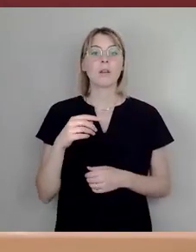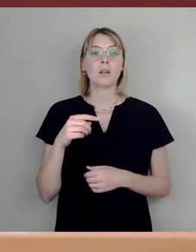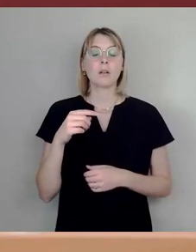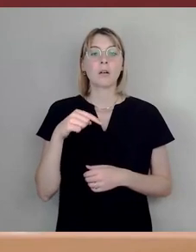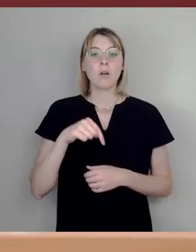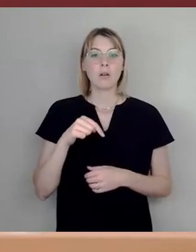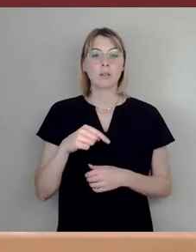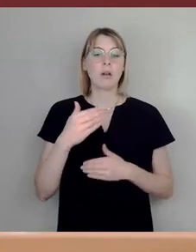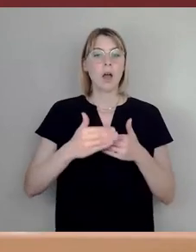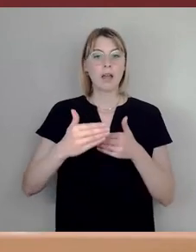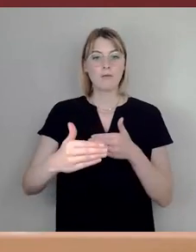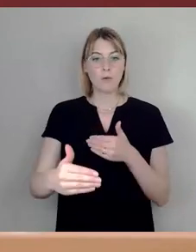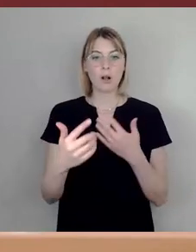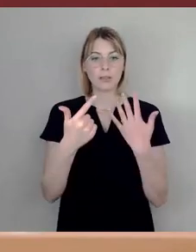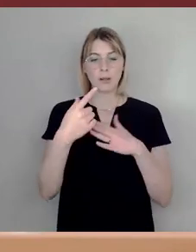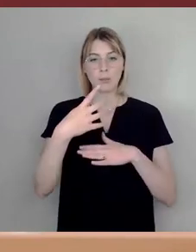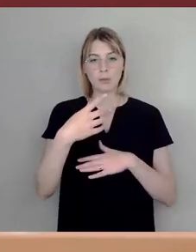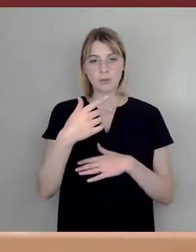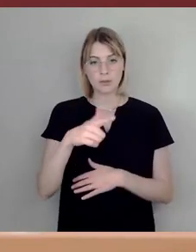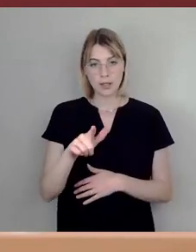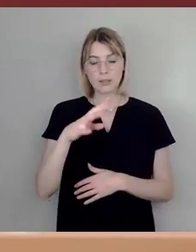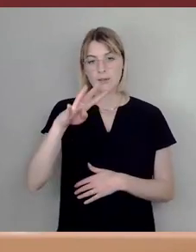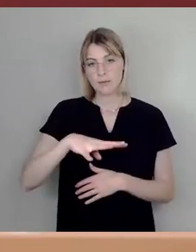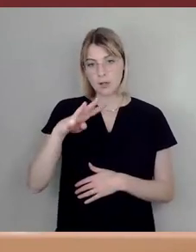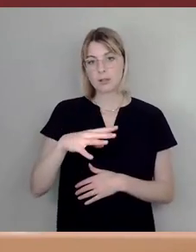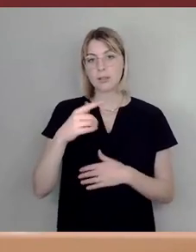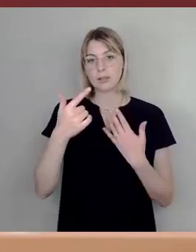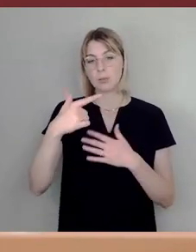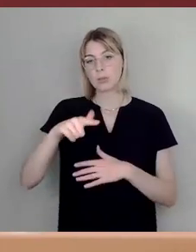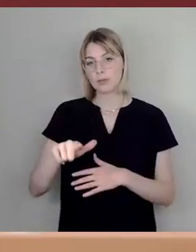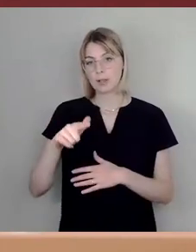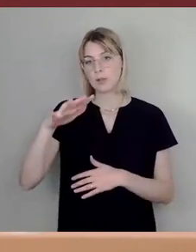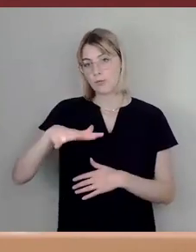.14, 27.12, 27.15 und dann 35. 15.14, 27